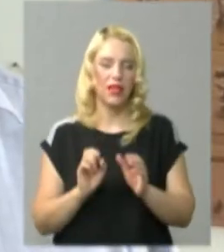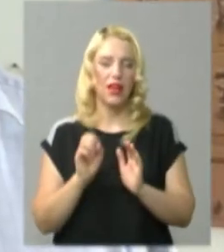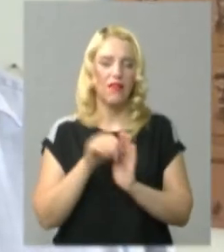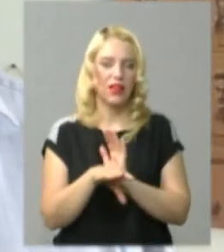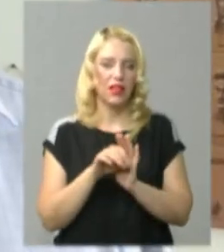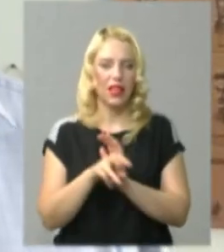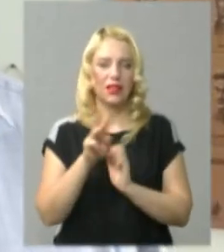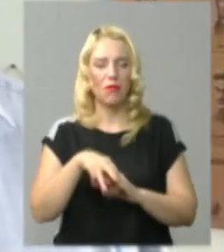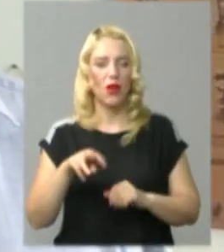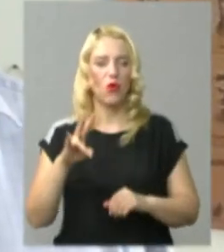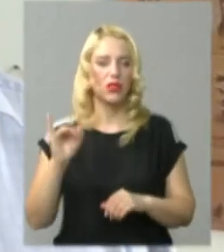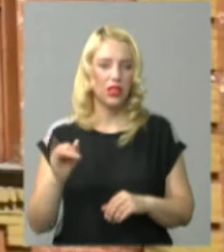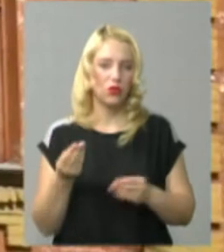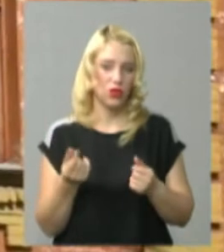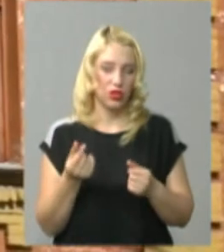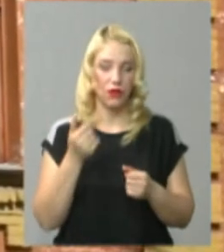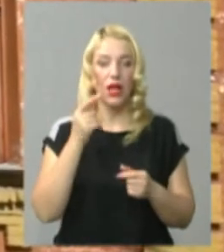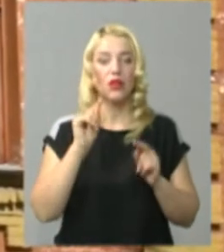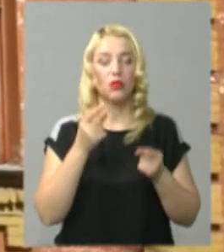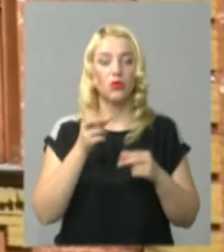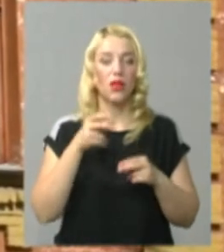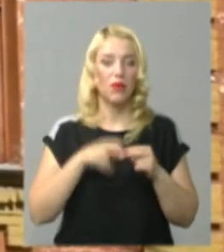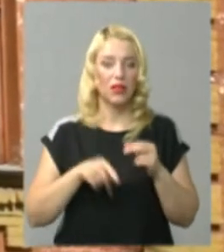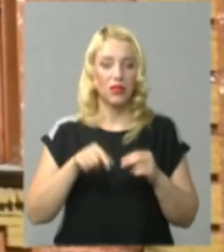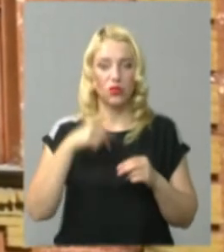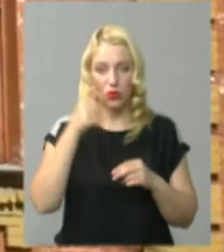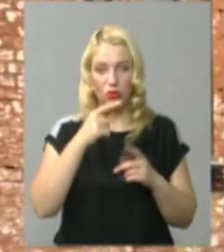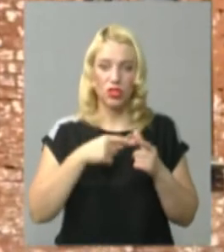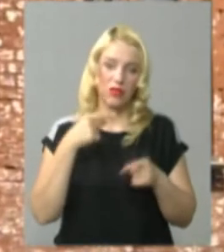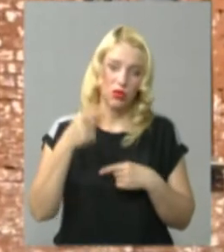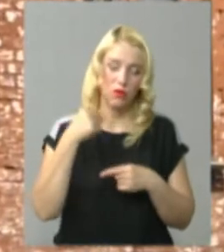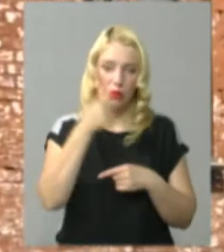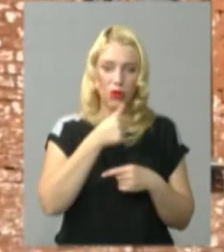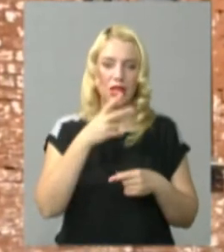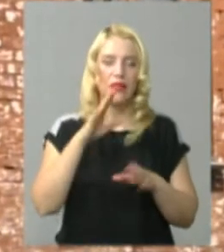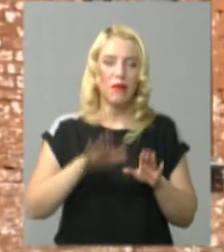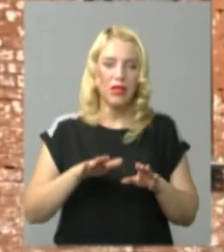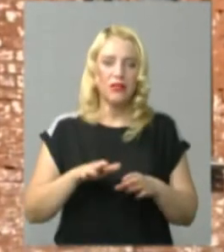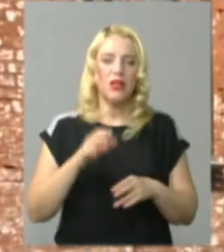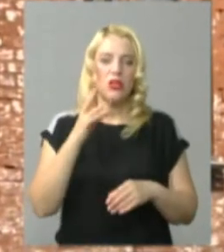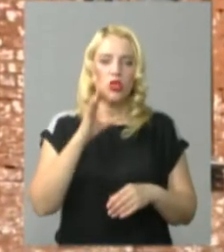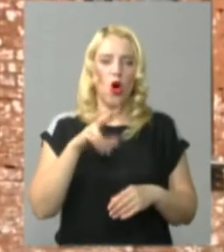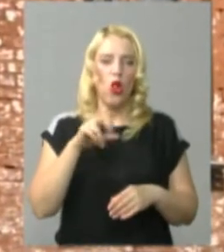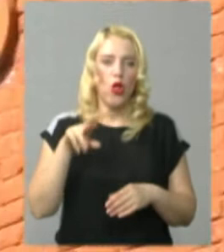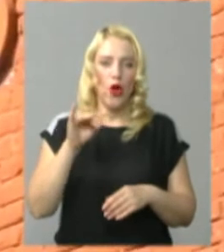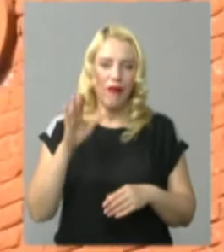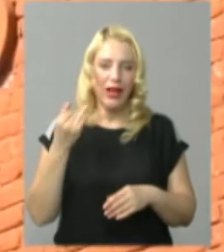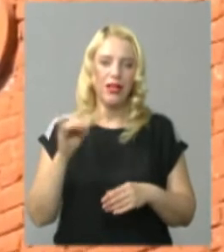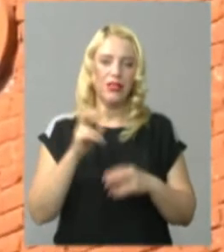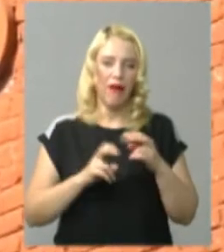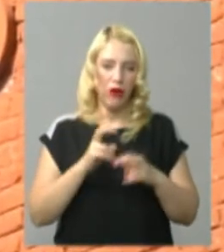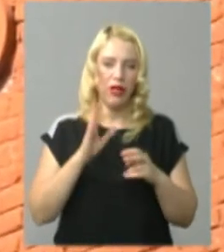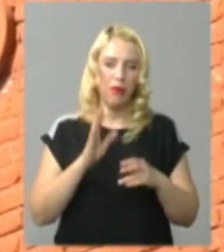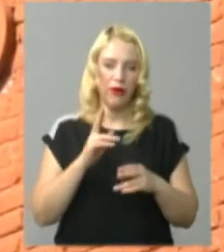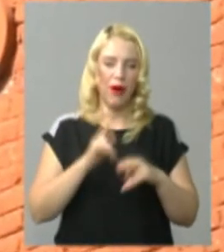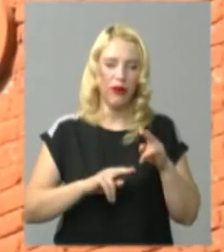мільйони чи десятки мільйонів коштів». Тож, наприкінці цього чи в наступному році на місці солодового заводу будуватимуть багатофункціональний комплекс з